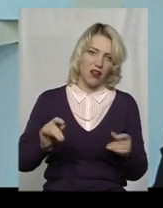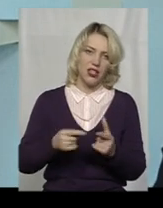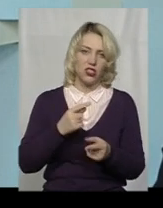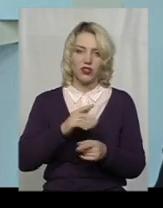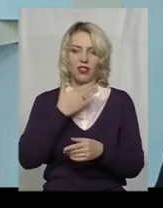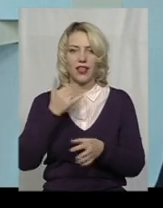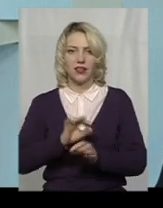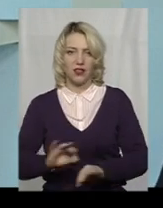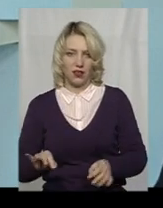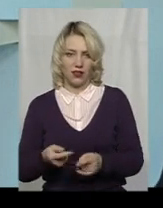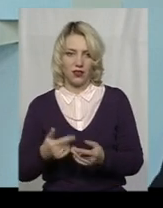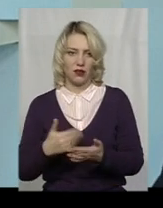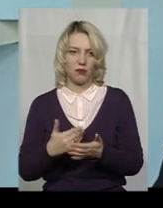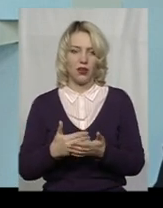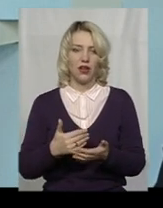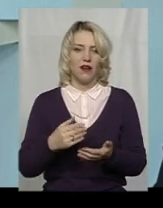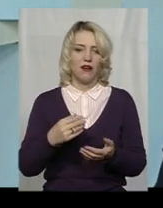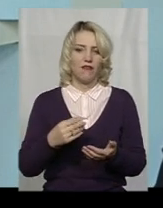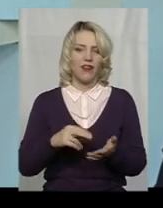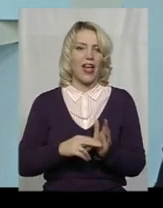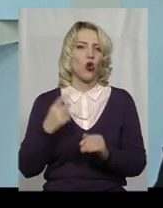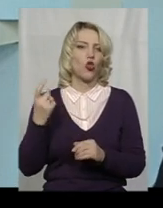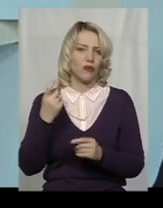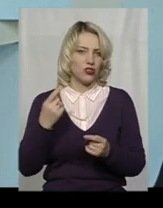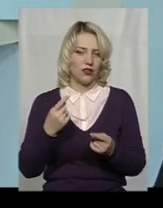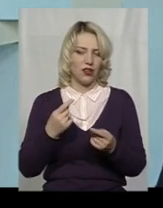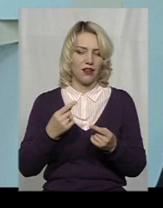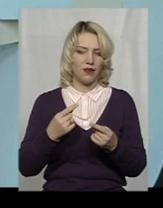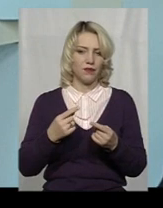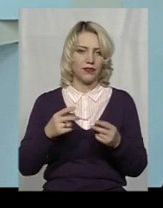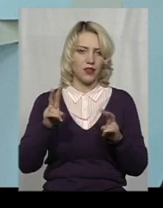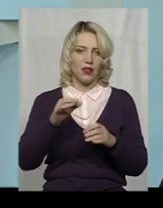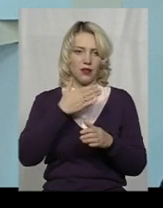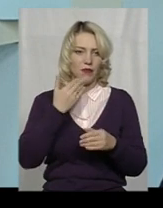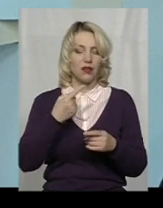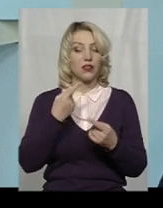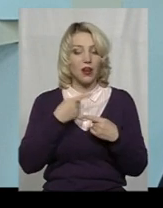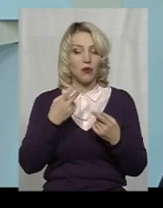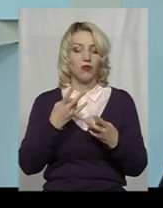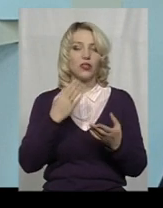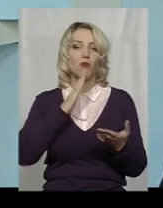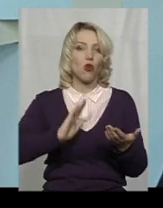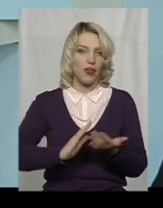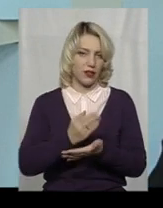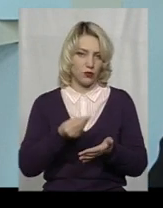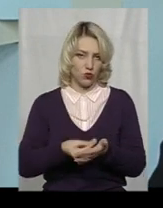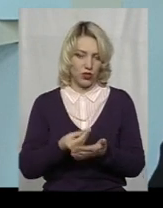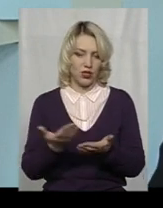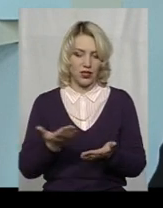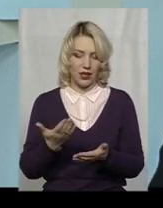ідеальний. В економічної термонології такого ми не застосовуємо. Ми більше застосовуємо там якість бюджету, яка вимірується, по суті,